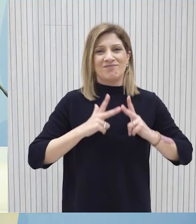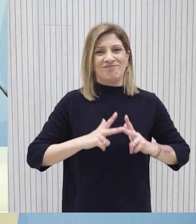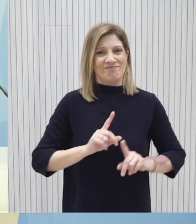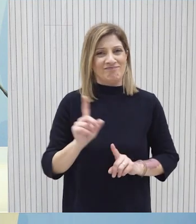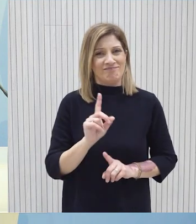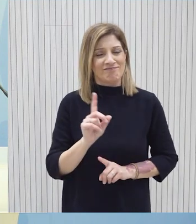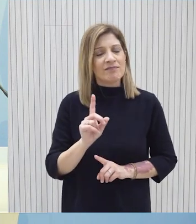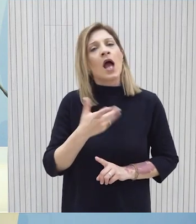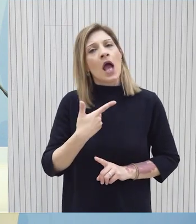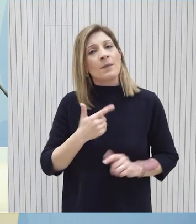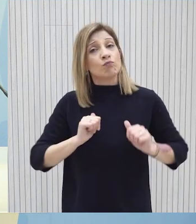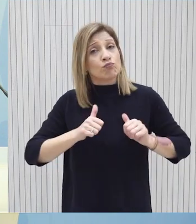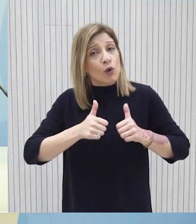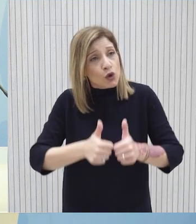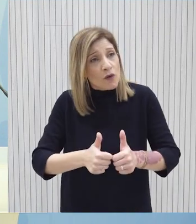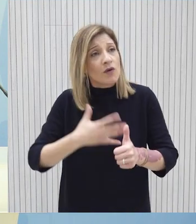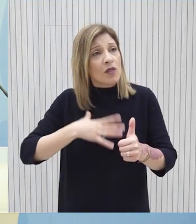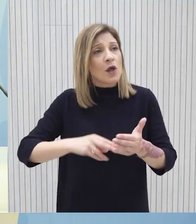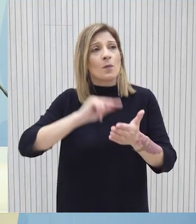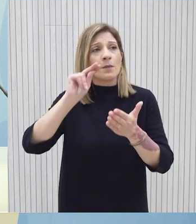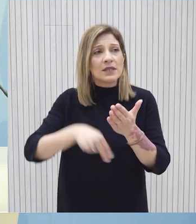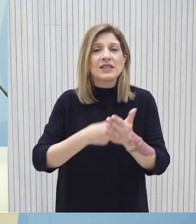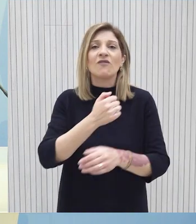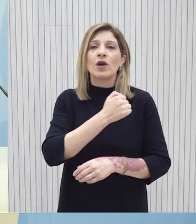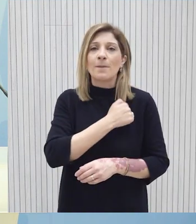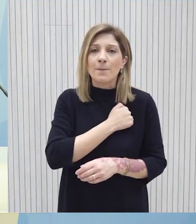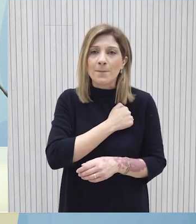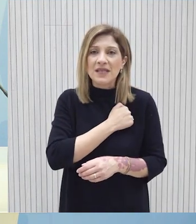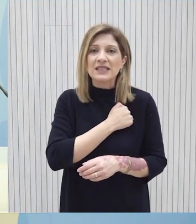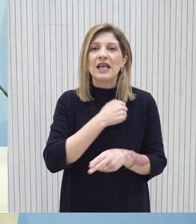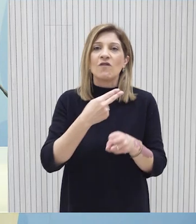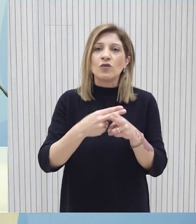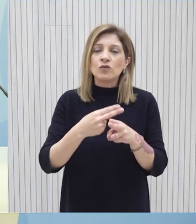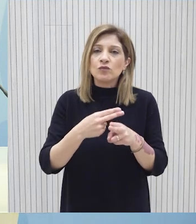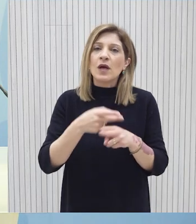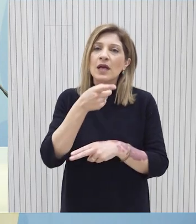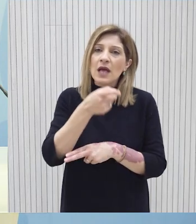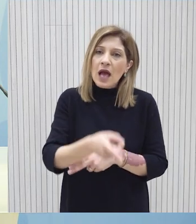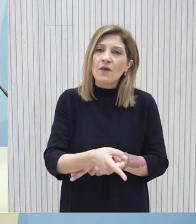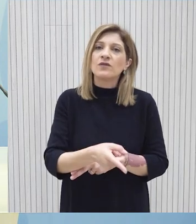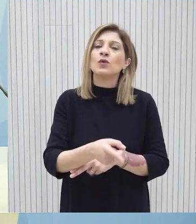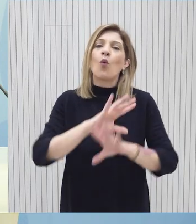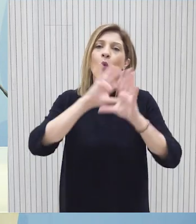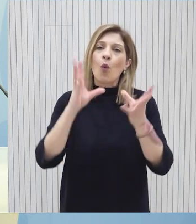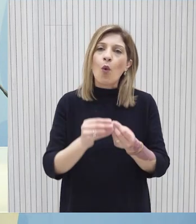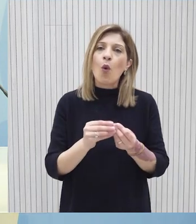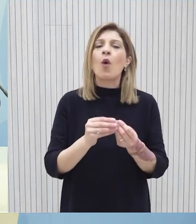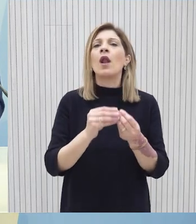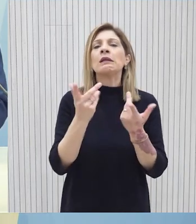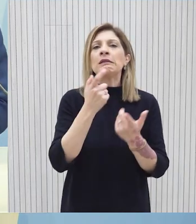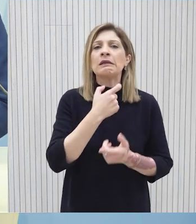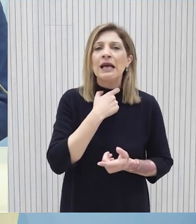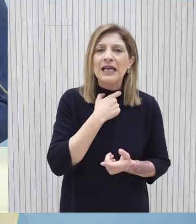για την επίτευξη αυτής της συναντήληψης ότι θεωρούμε ότι η υλοποίηση της συναντήληψης του συνόλου των προνοιών